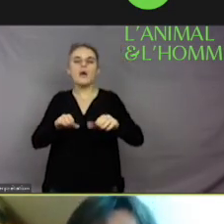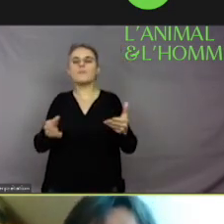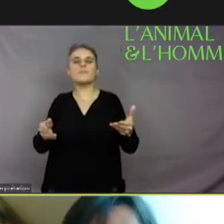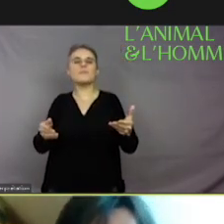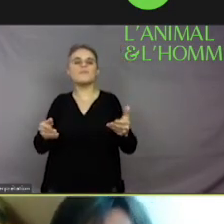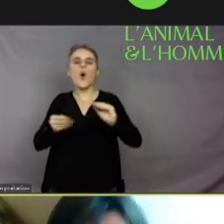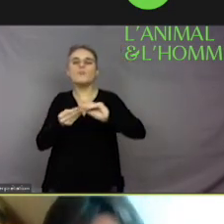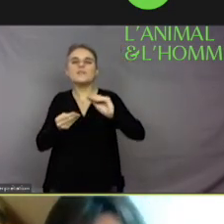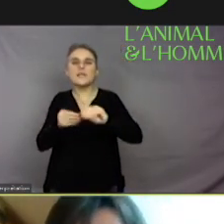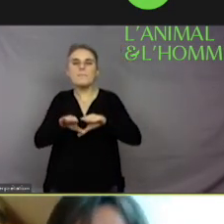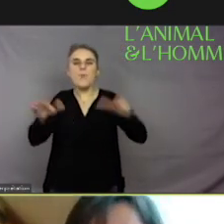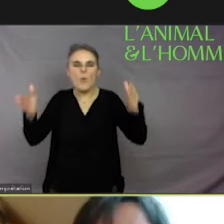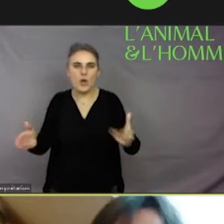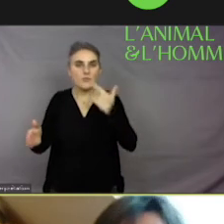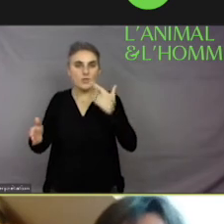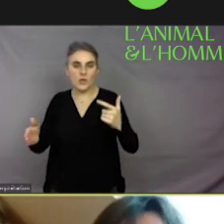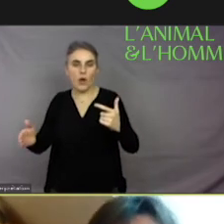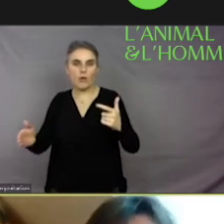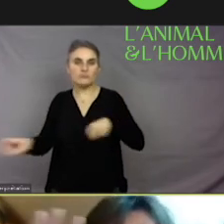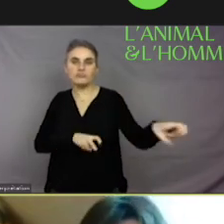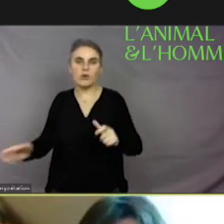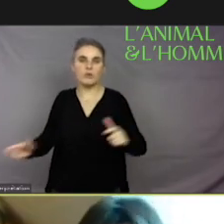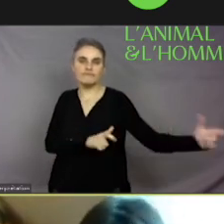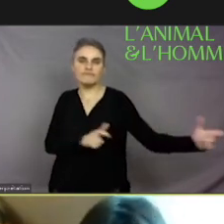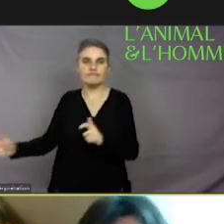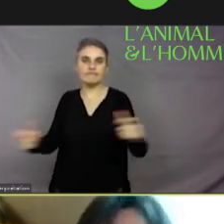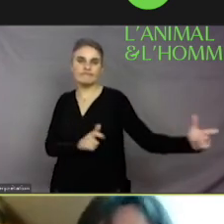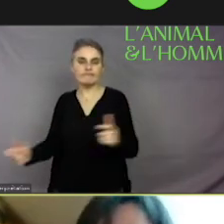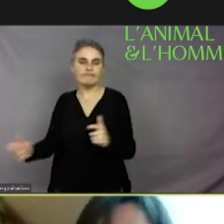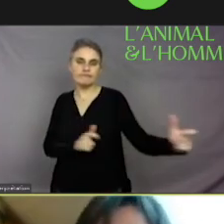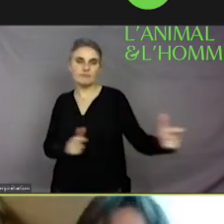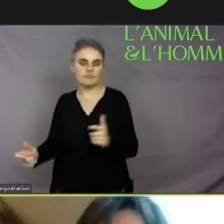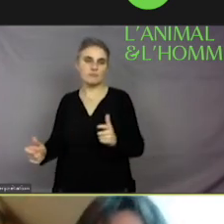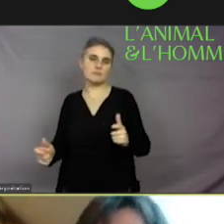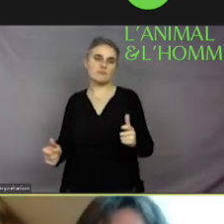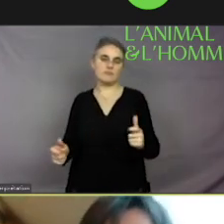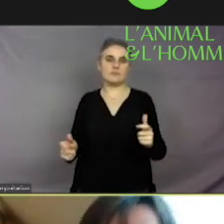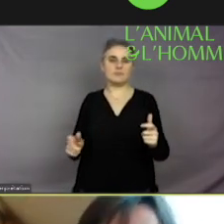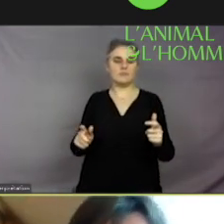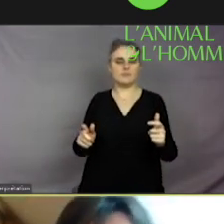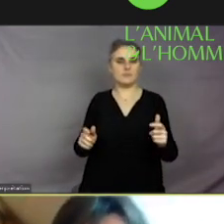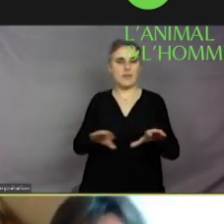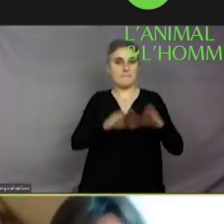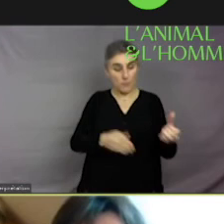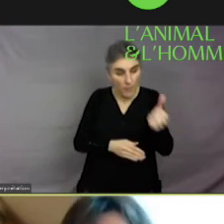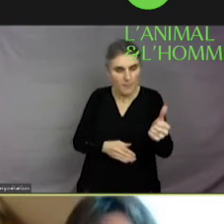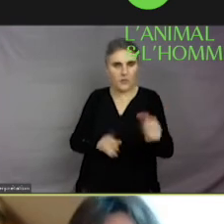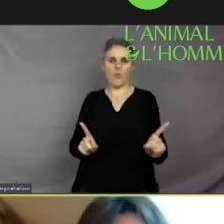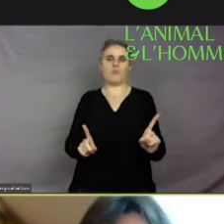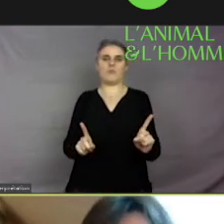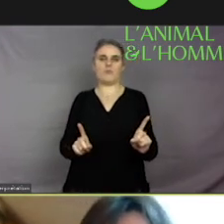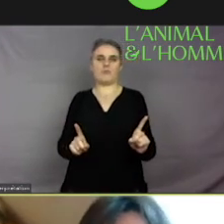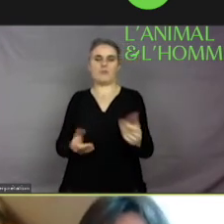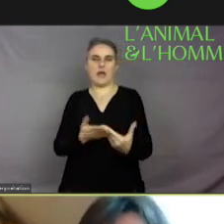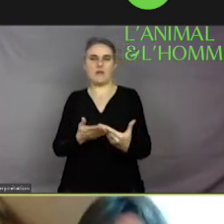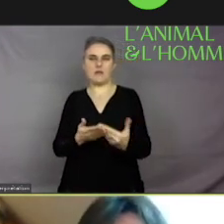peut bouger et pas comme des objets meubles. Donc, ne confondez pas le substantif et l'adjectif. L